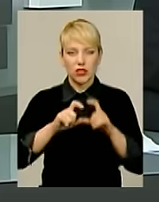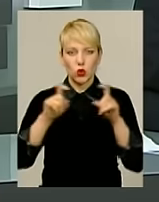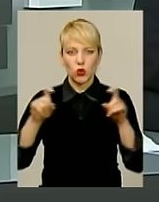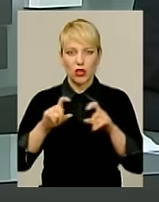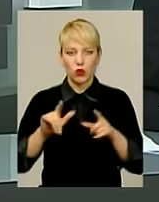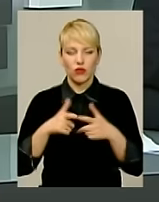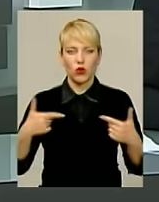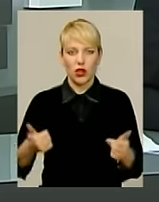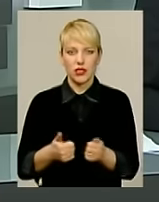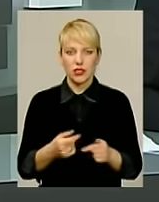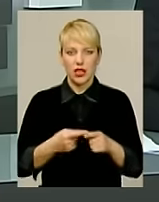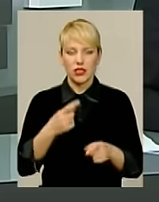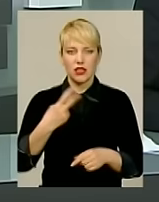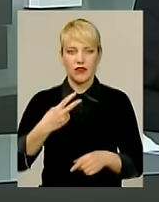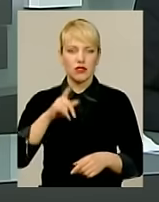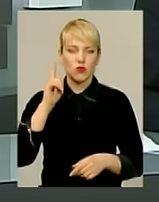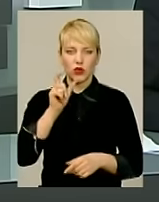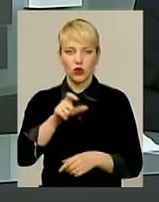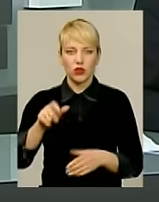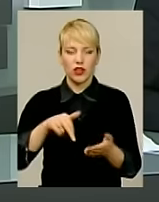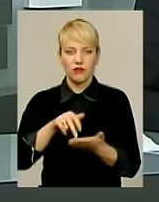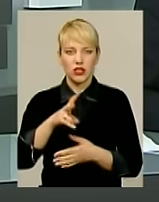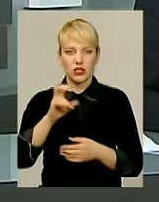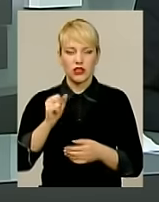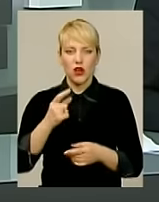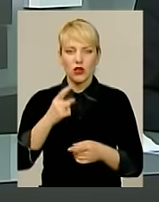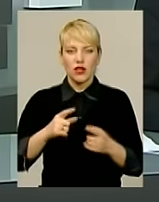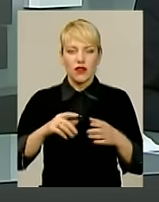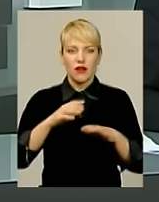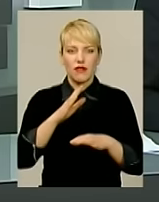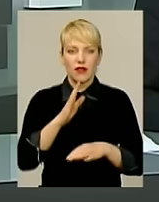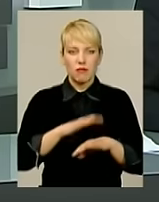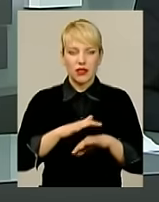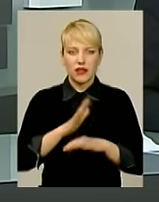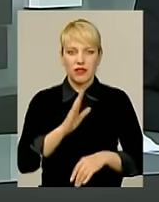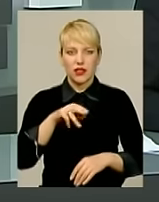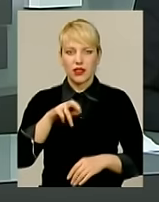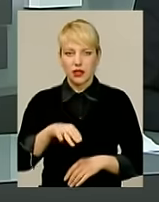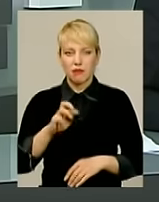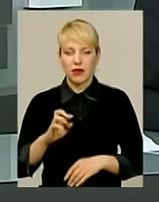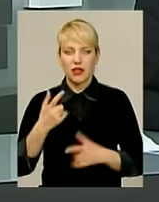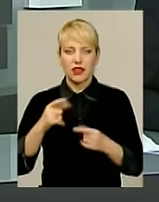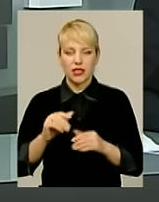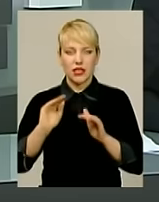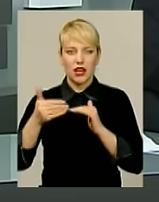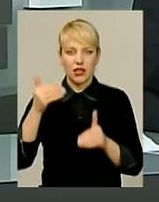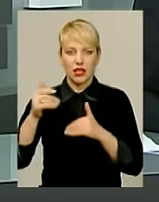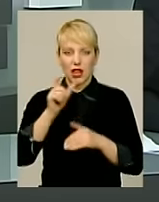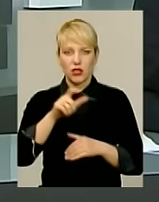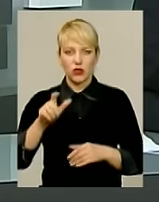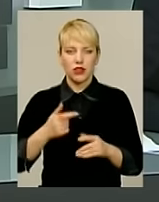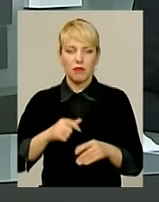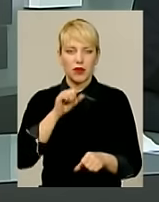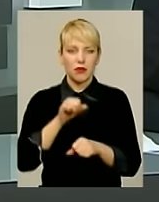організацій. Два десятки молодих людей вийшли до одного з відділень ВТБ банку у Хмельницькому, де закликали посадовців